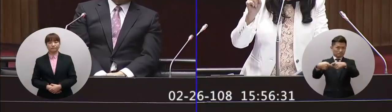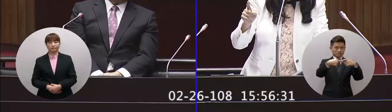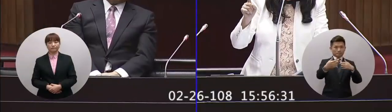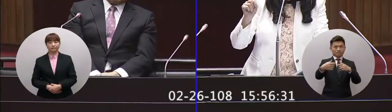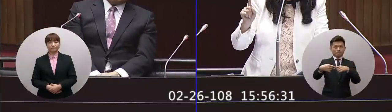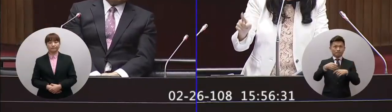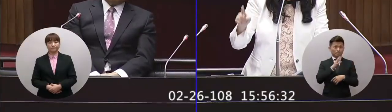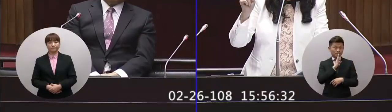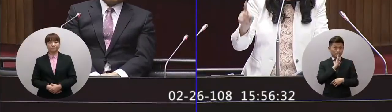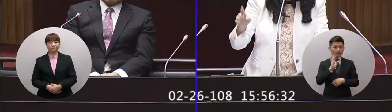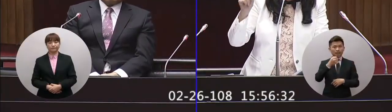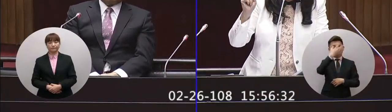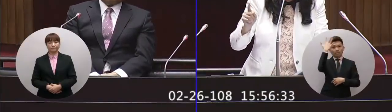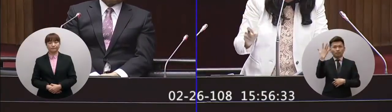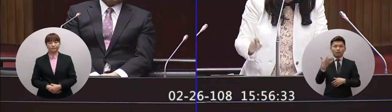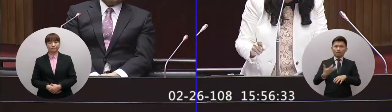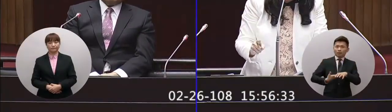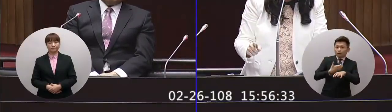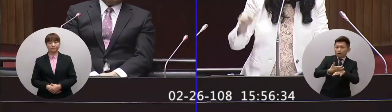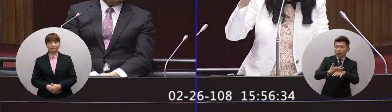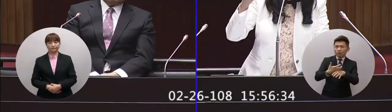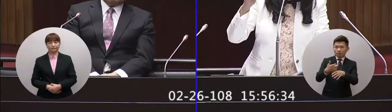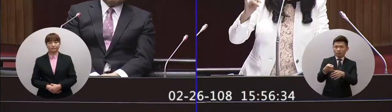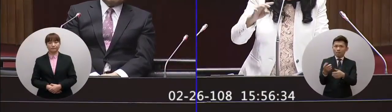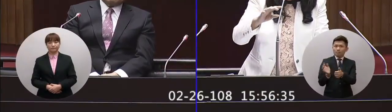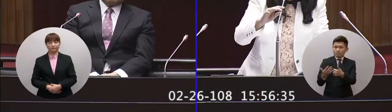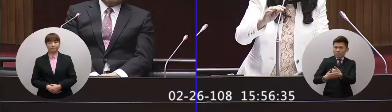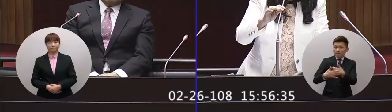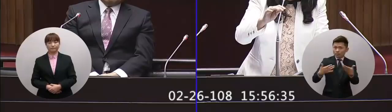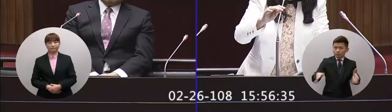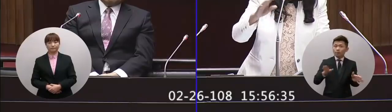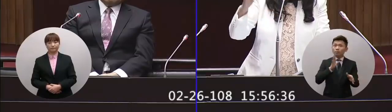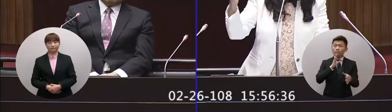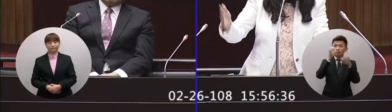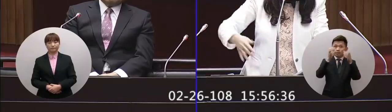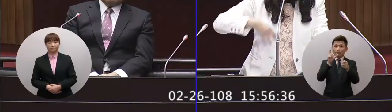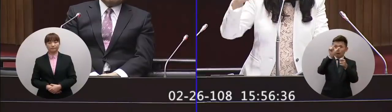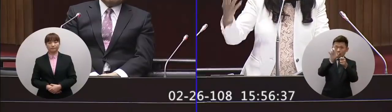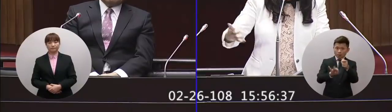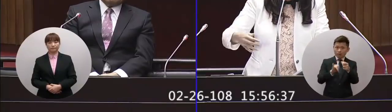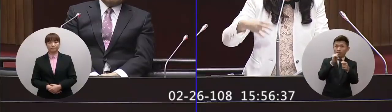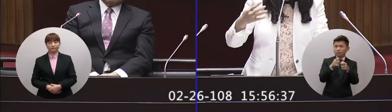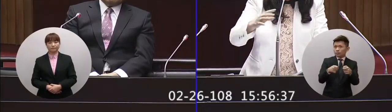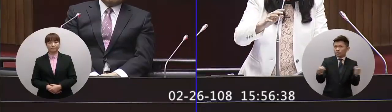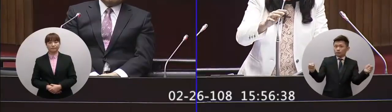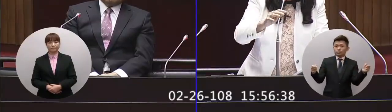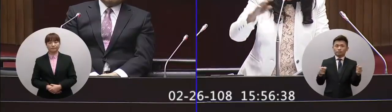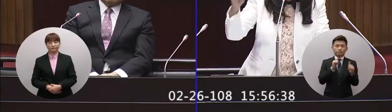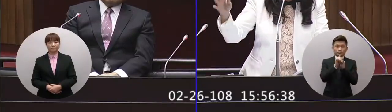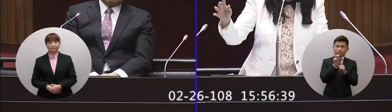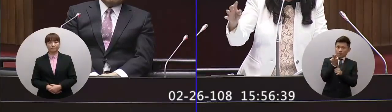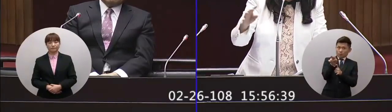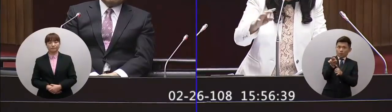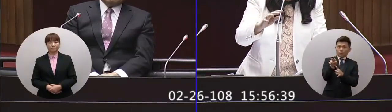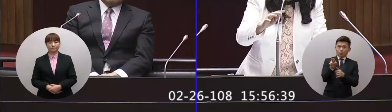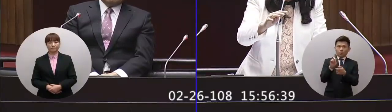對於青年的功能跟貢獻都不能夠磨煞成立了六十幾年來很多社會上的人都看得